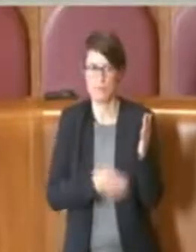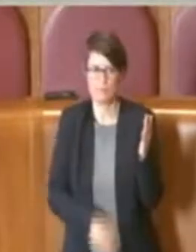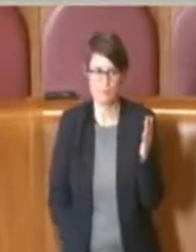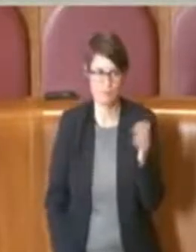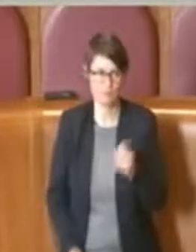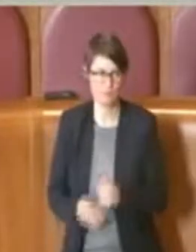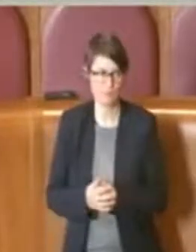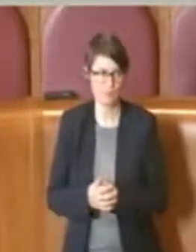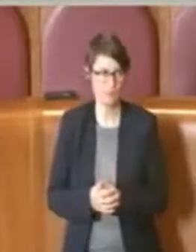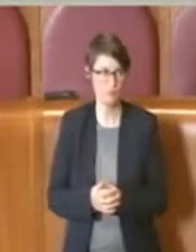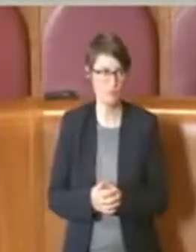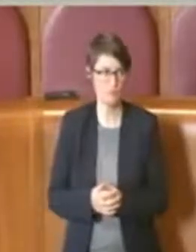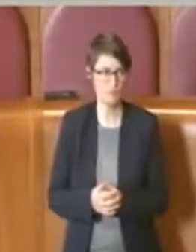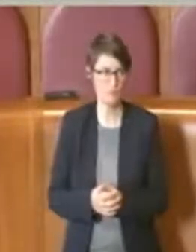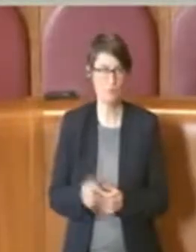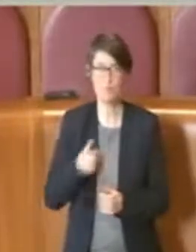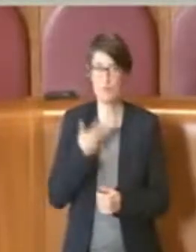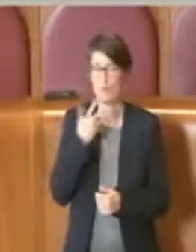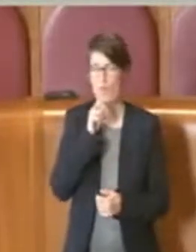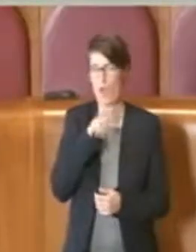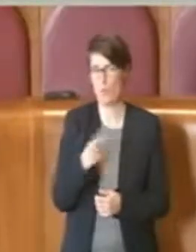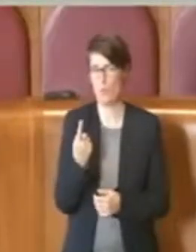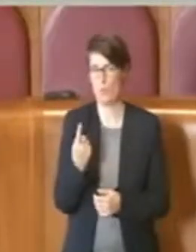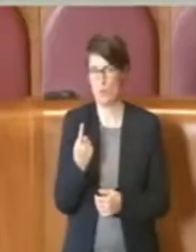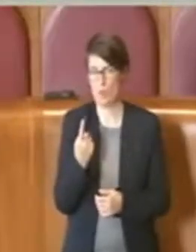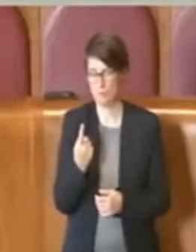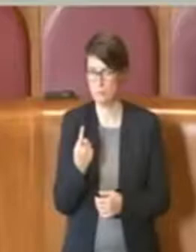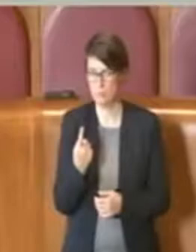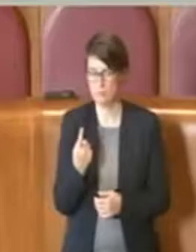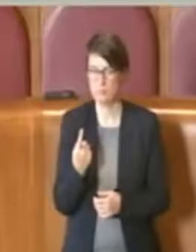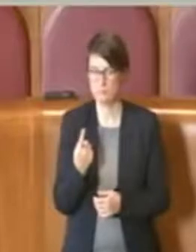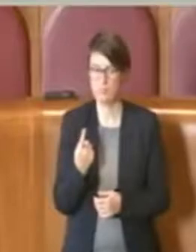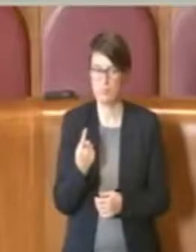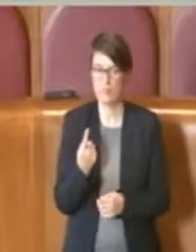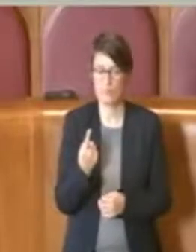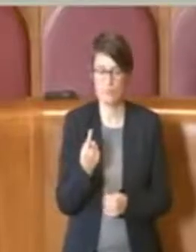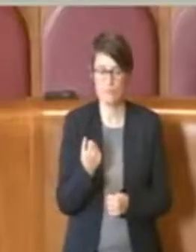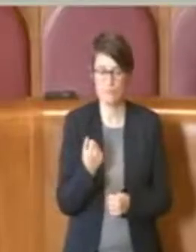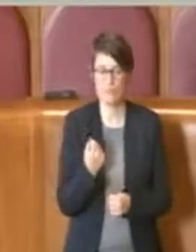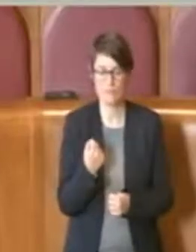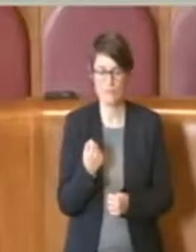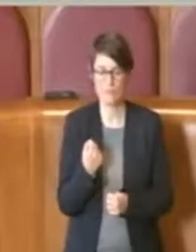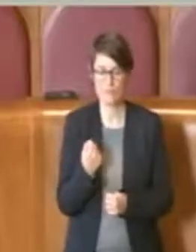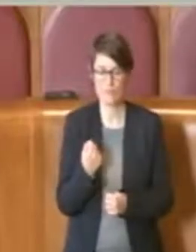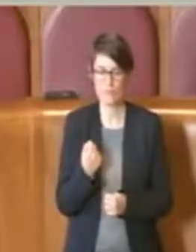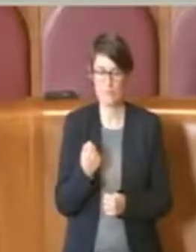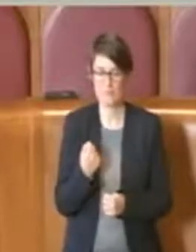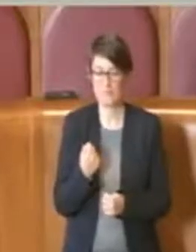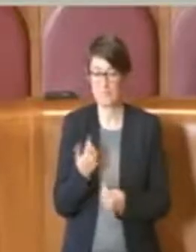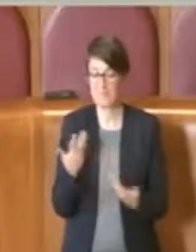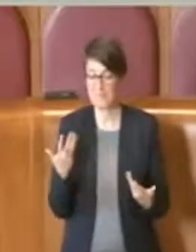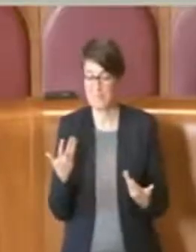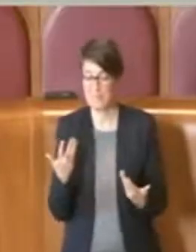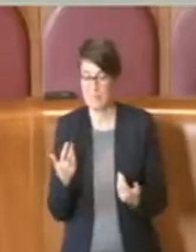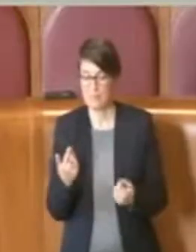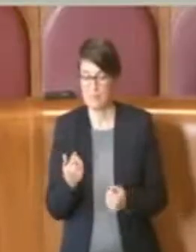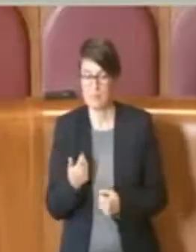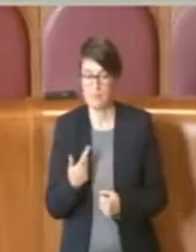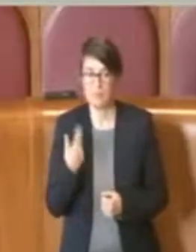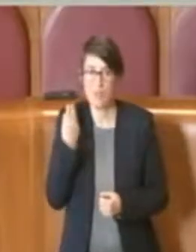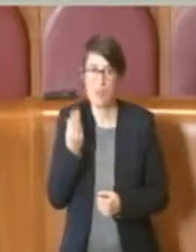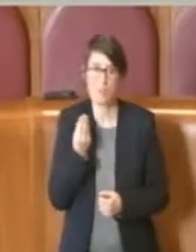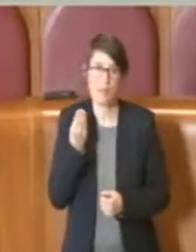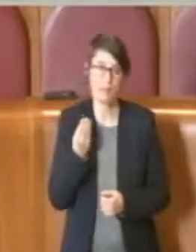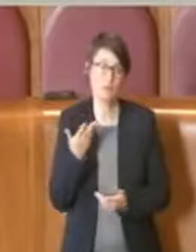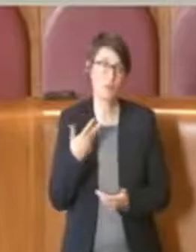Io voglio dire solo una cosa in particolare, devo dire che col senno del poi ritengo che